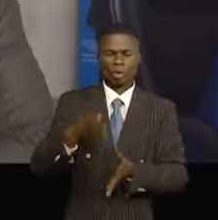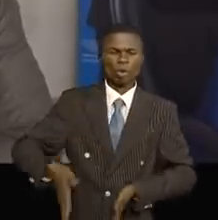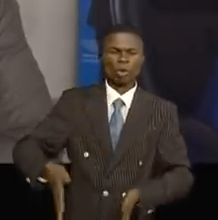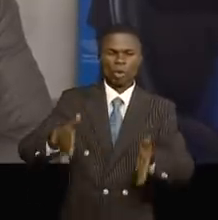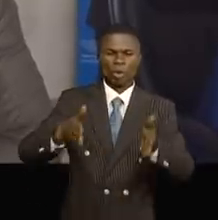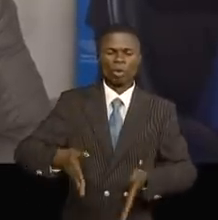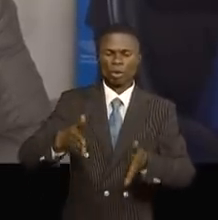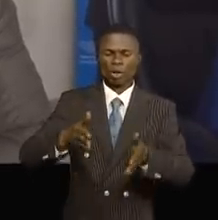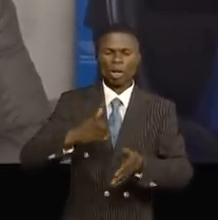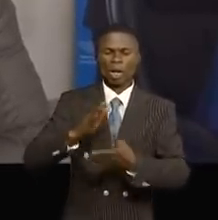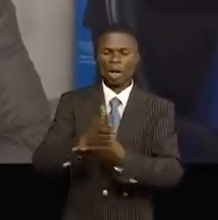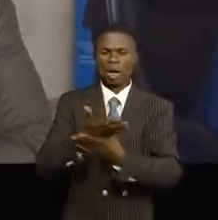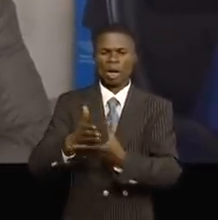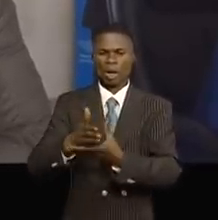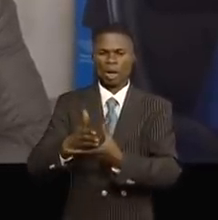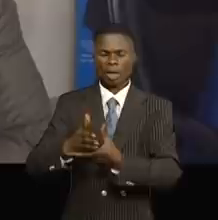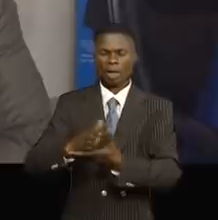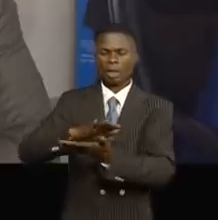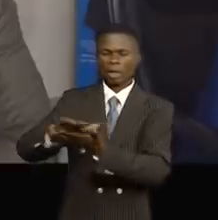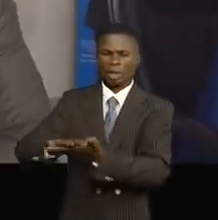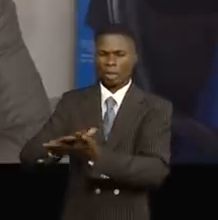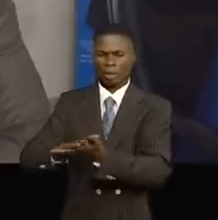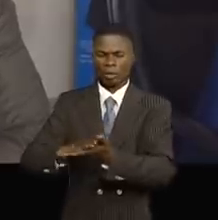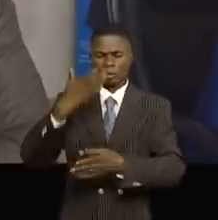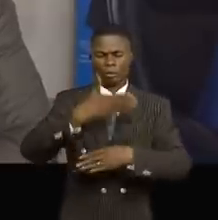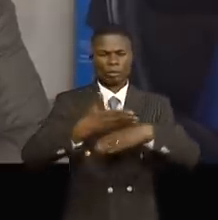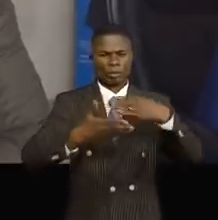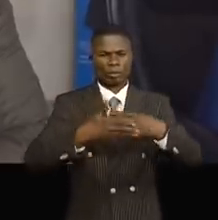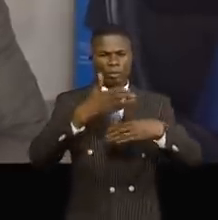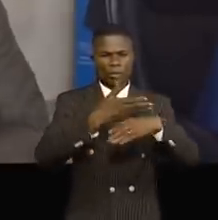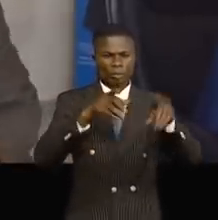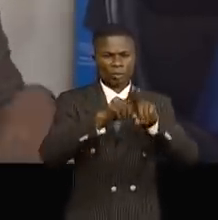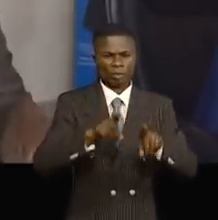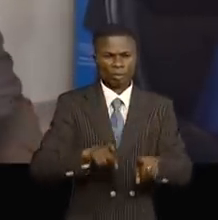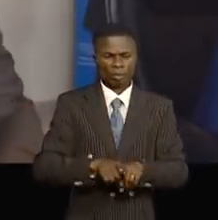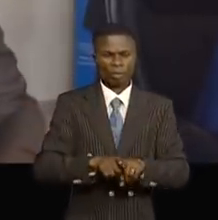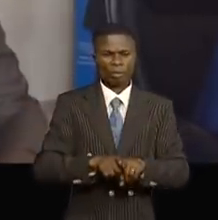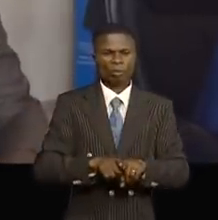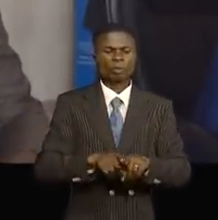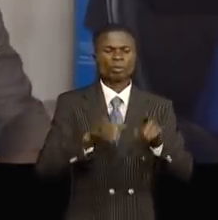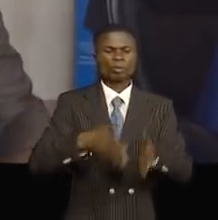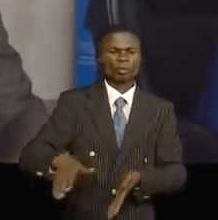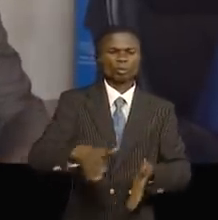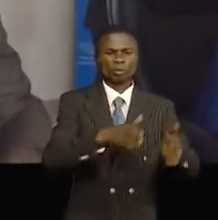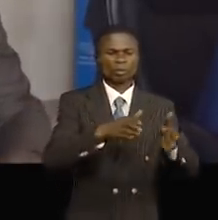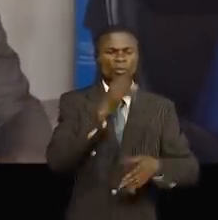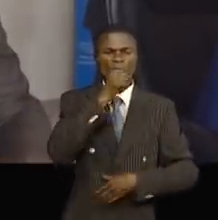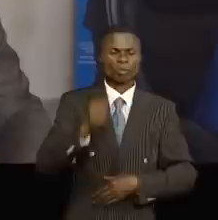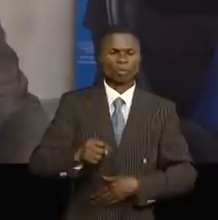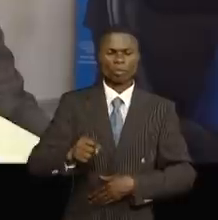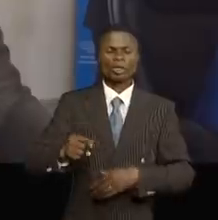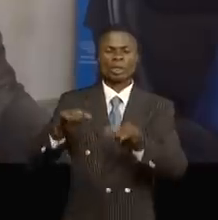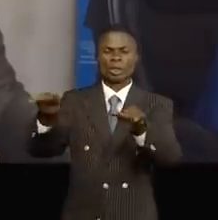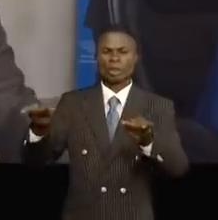comprenant l'étrainage de la maçonnerie du côté de la route de l'ancienne gare